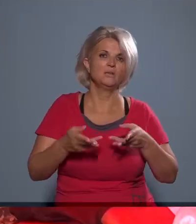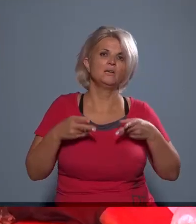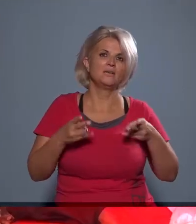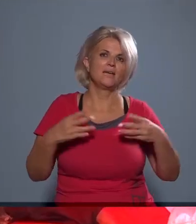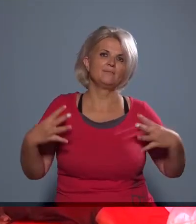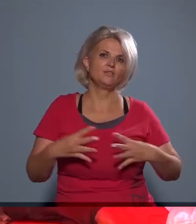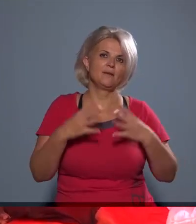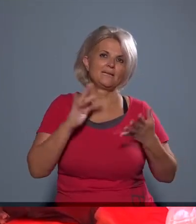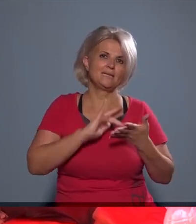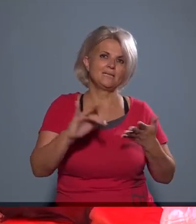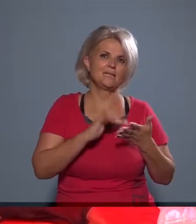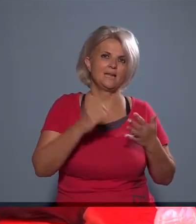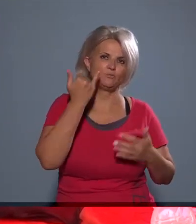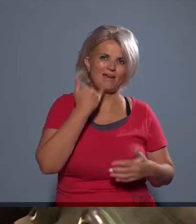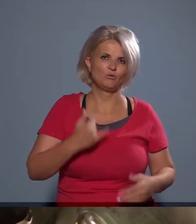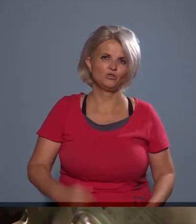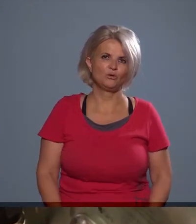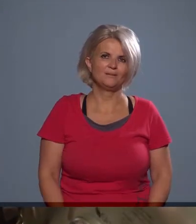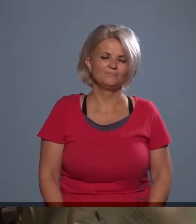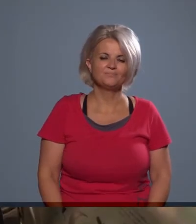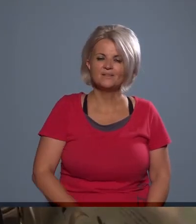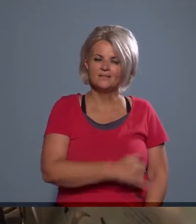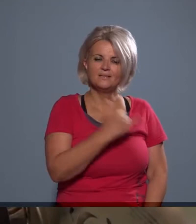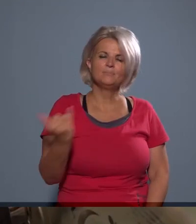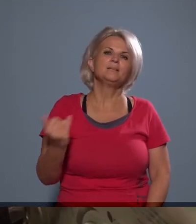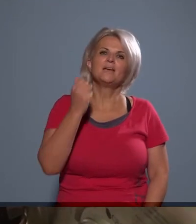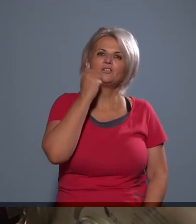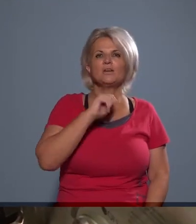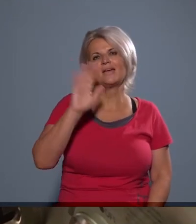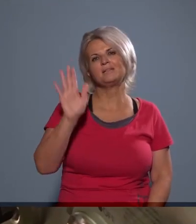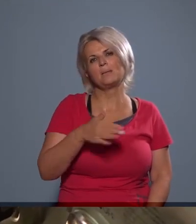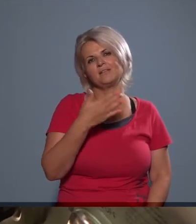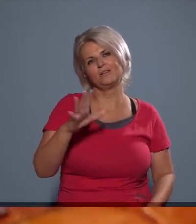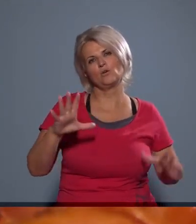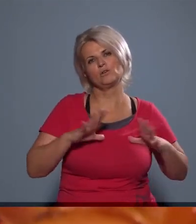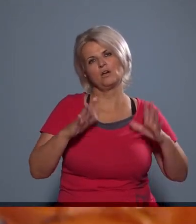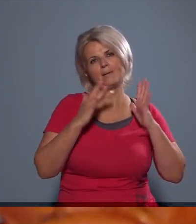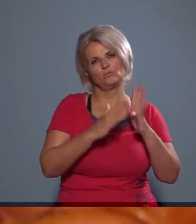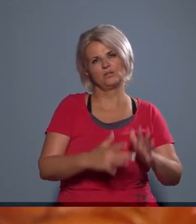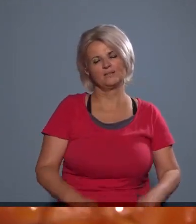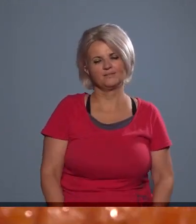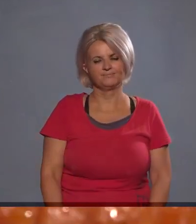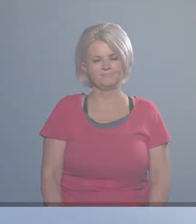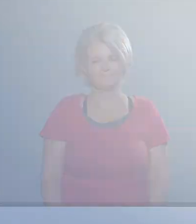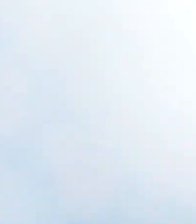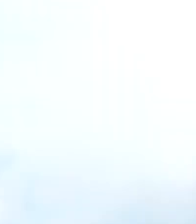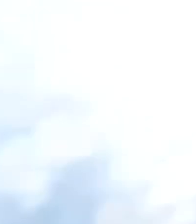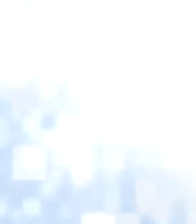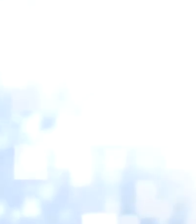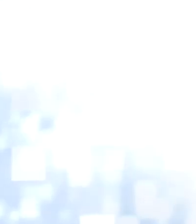azokat a kedves vendégeink itt ingyenesen meg tudják kóstolni, mindenki a saját nemzédségi konyháját mutatja be.